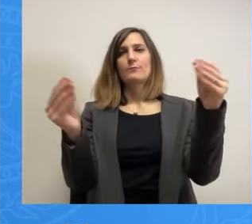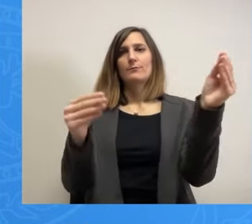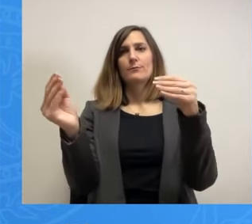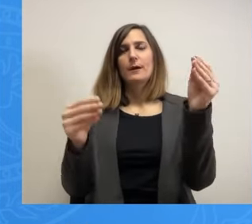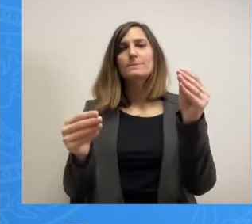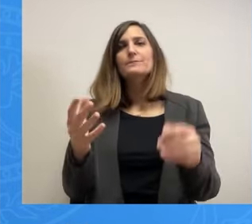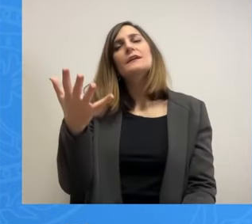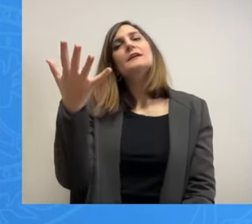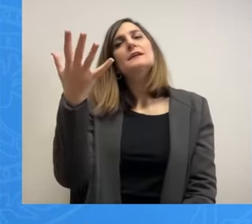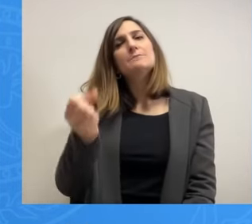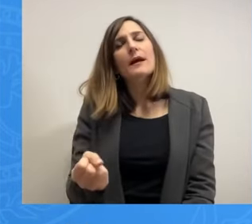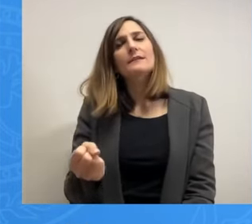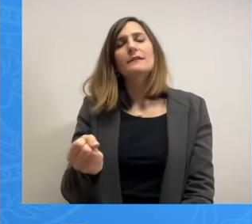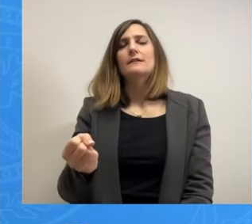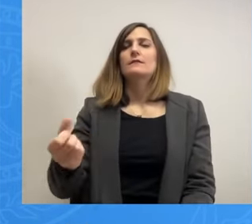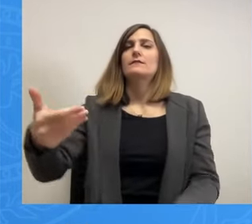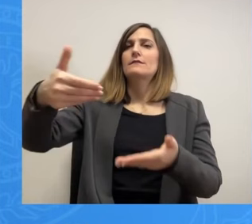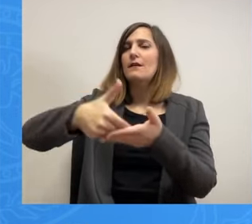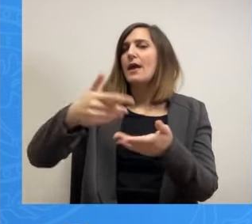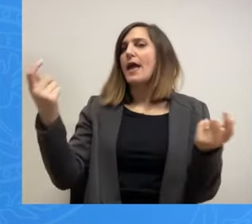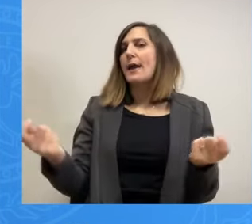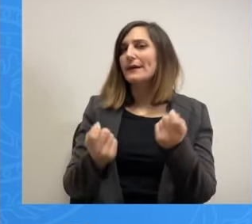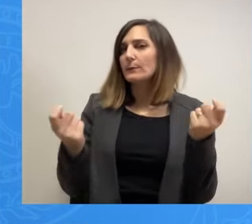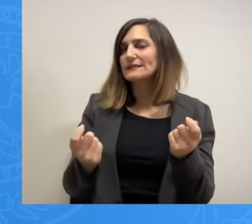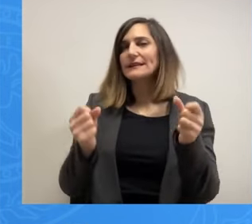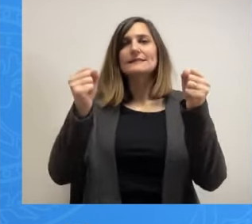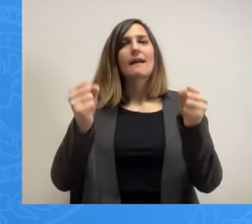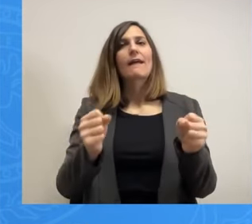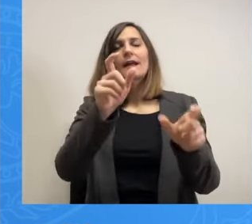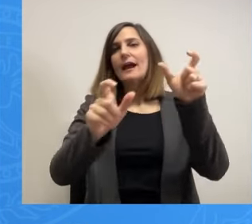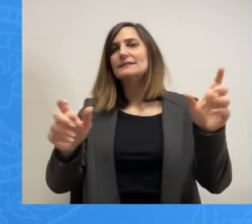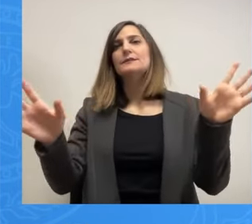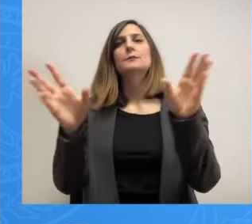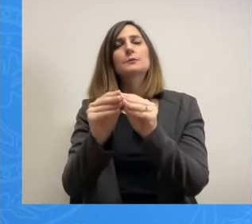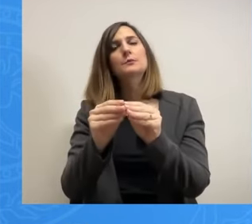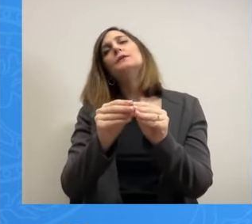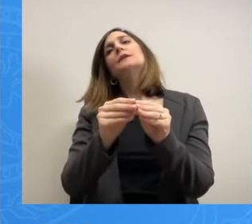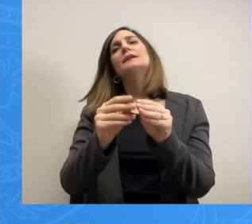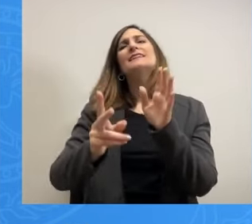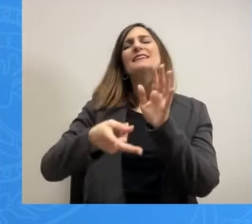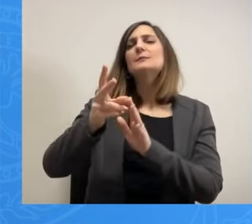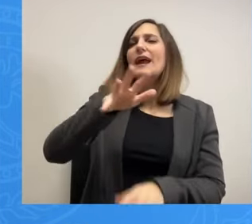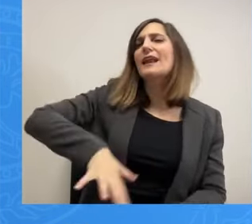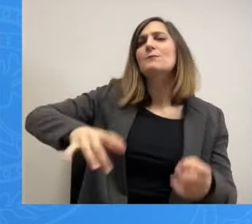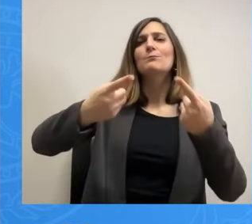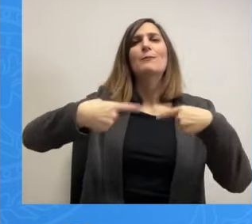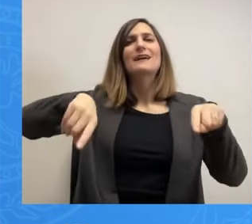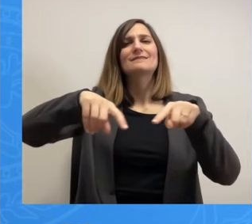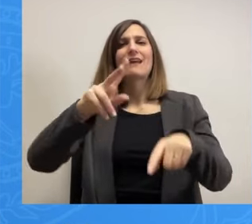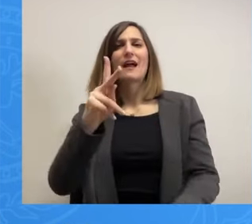δεκάδων επαγγελματιών και κατοίκων της Κυψέλης γύρω από την πλατεία Κανάρη για τα έργα του Μετρό.